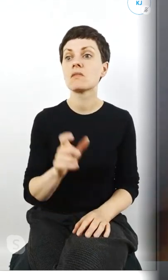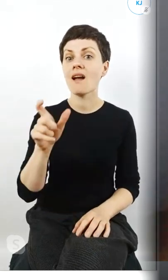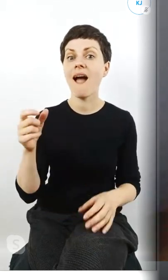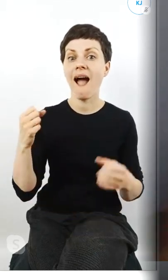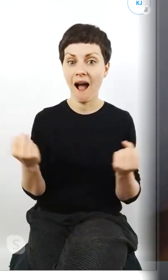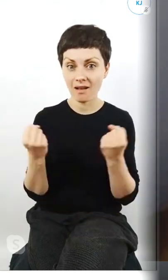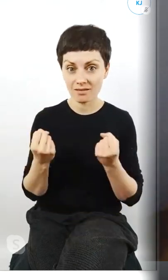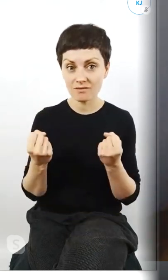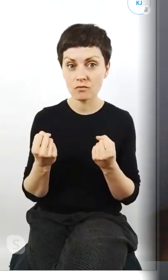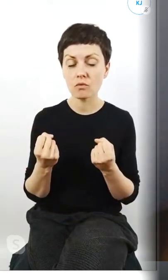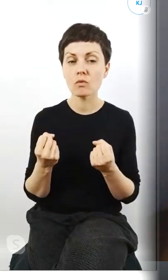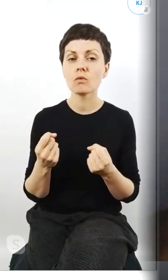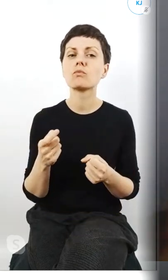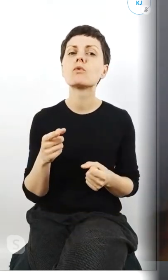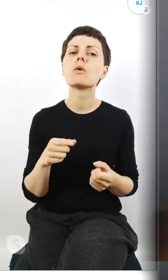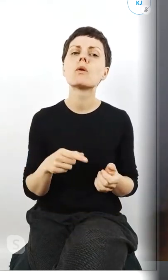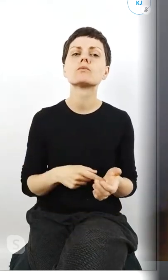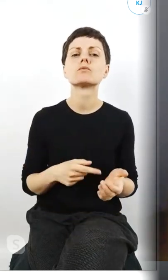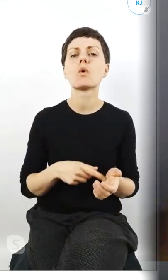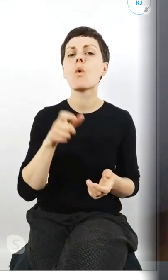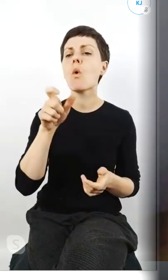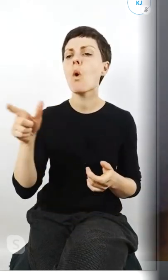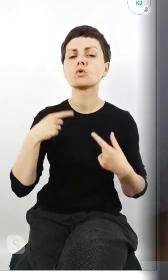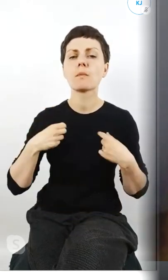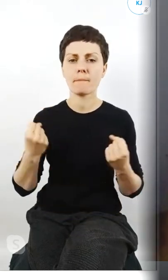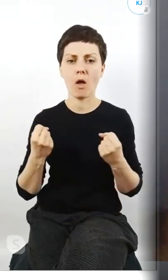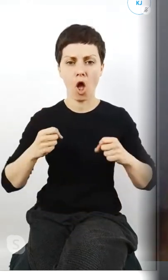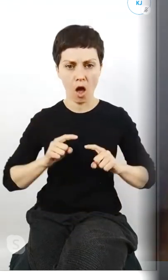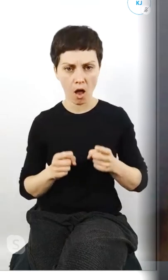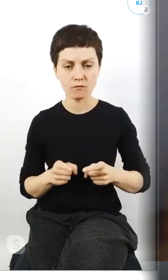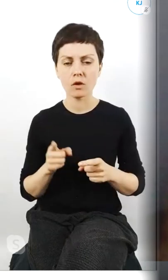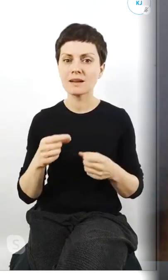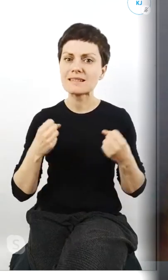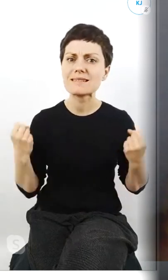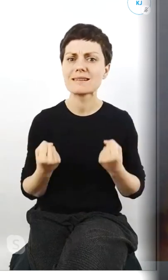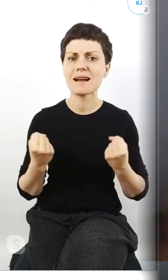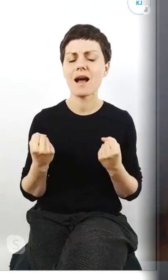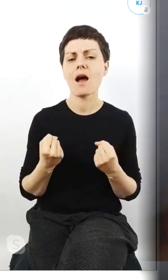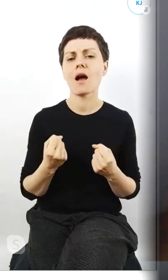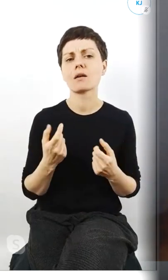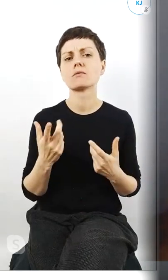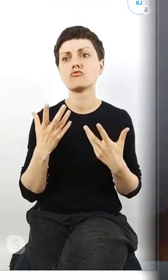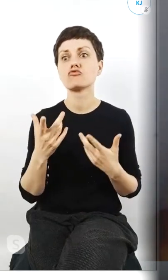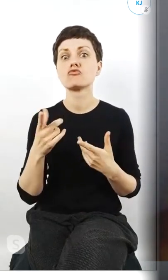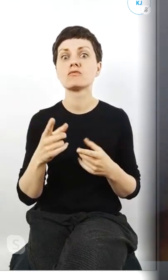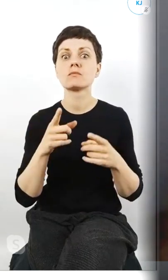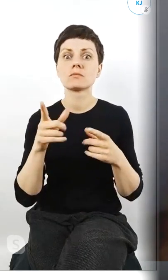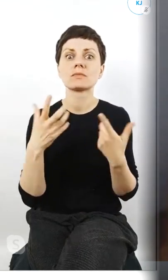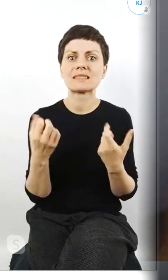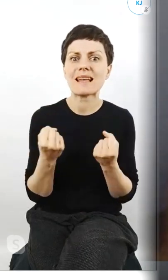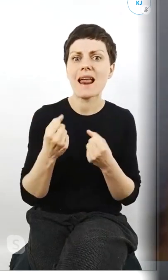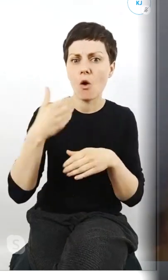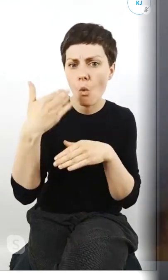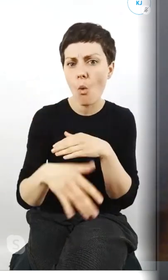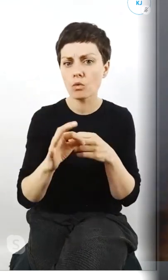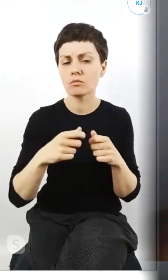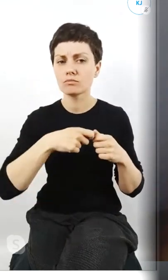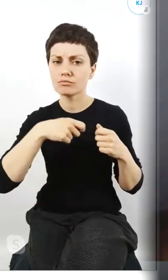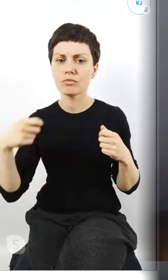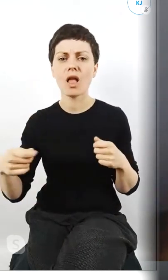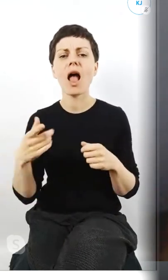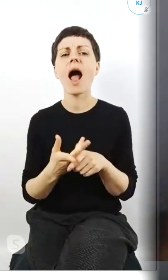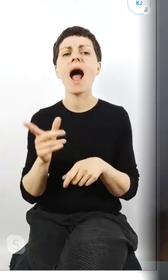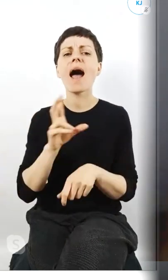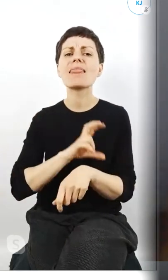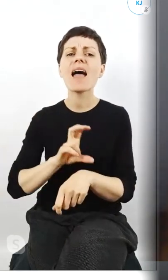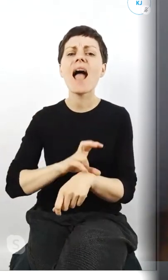to są to osoby na tyle zorganizowane i z takim zapałem żeby dokończyć to co już zaczęli że w sumie oprócz takich rzeczy czysto technicznych jak